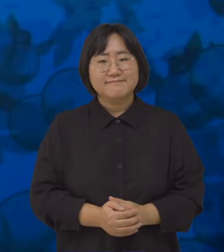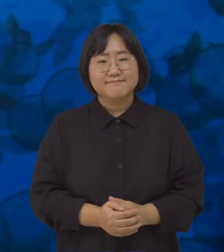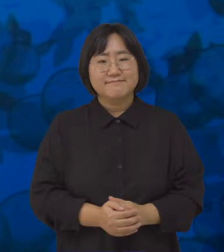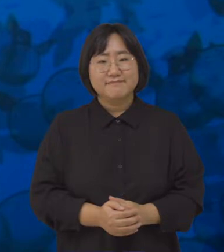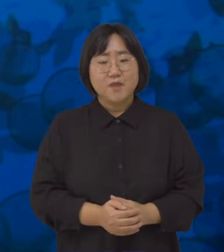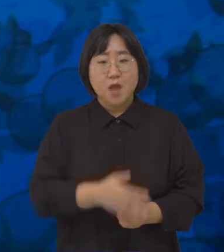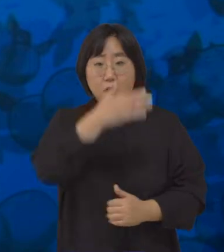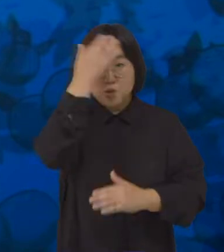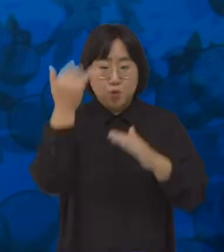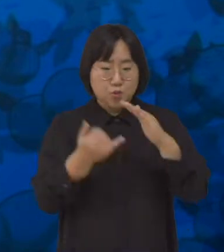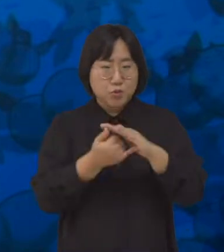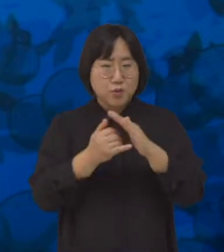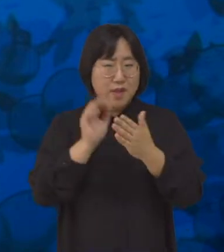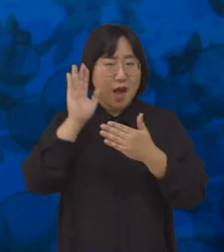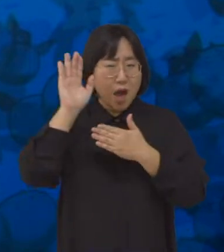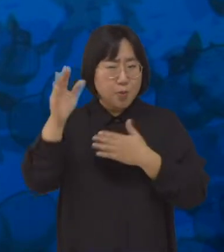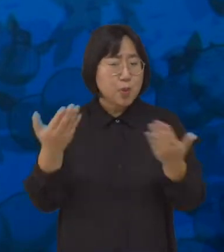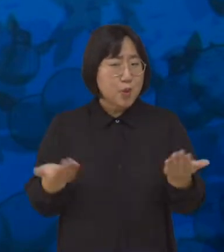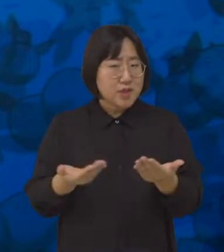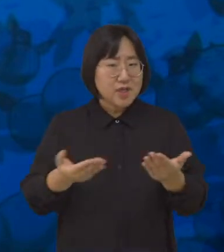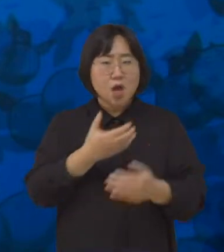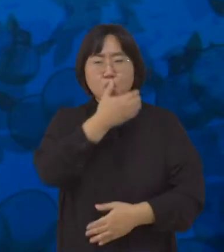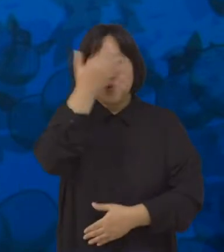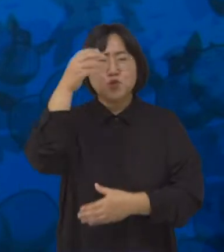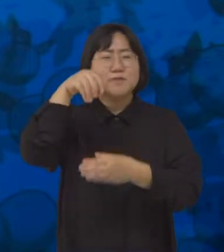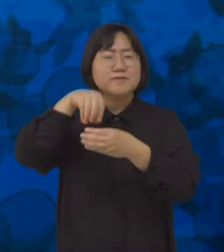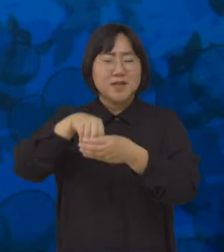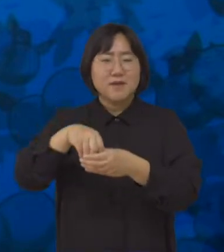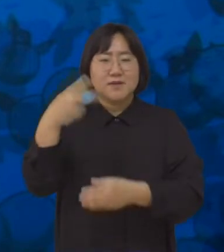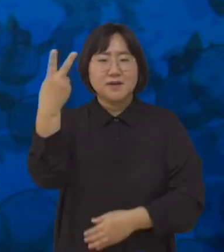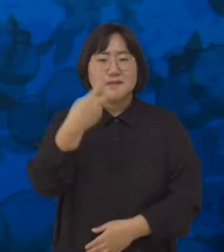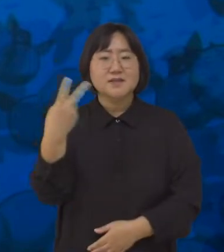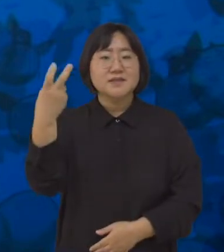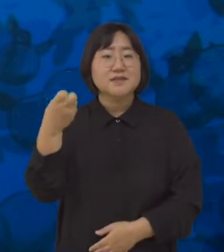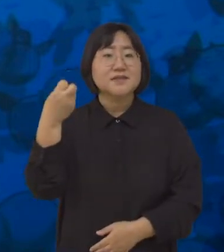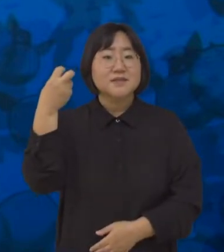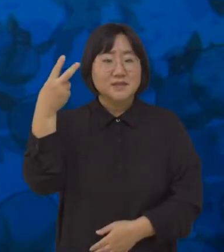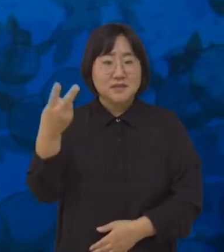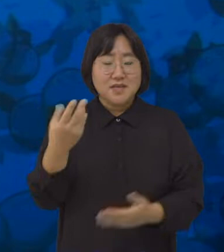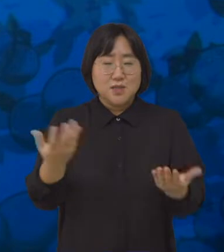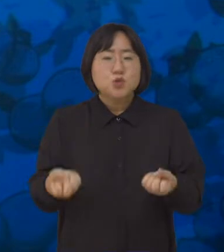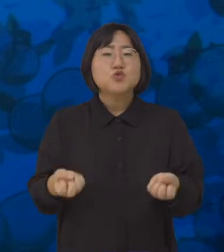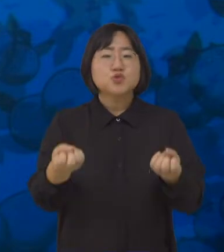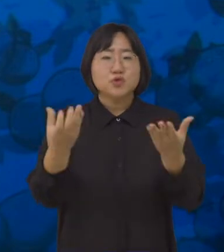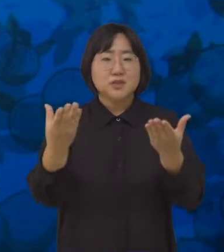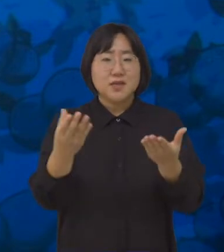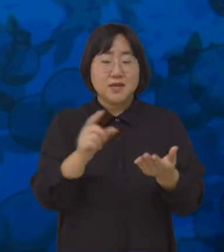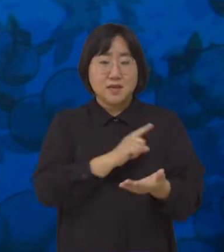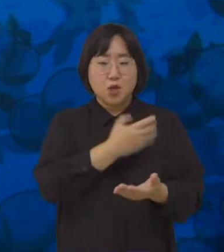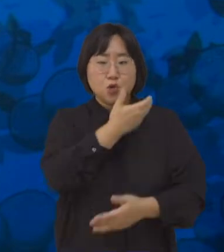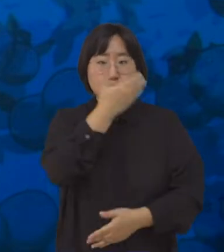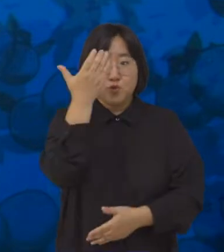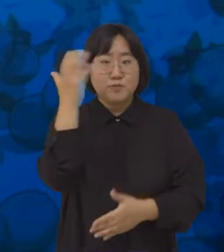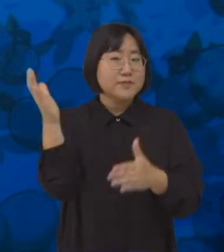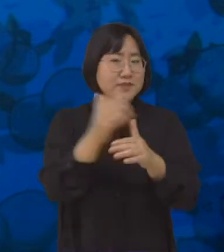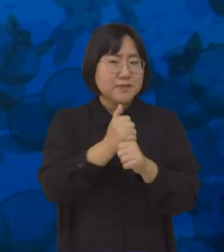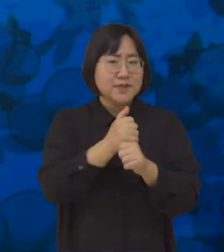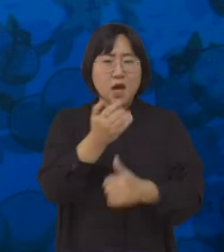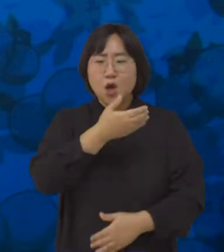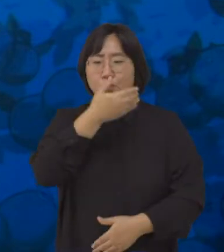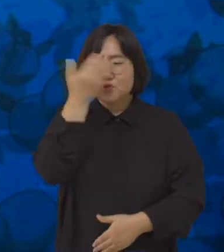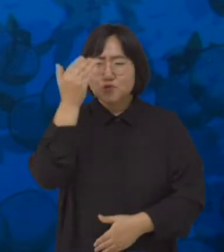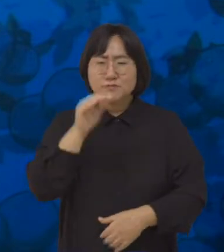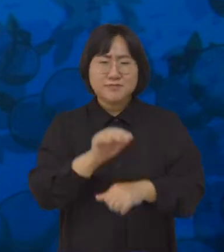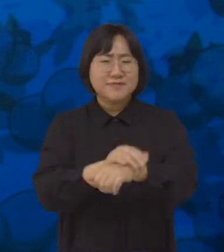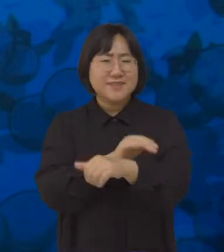청소년의 진로와 미래의 꿈을 담은 2022 서귀포시 청소년 진로축제 꿈을 잡다가 서귀포 예술의